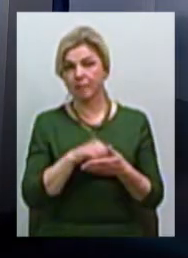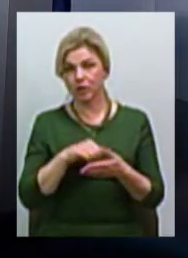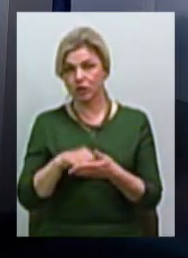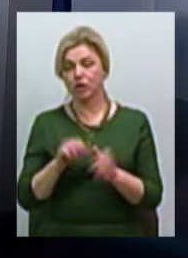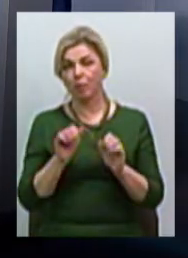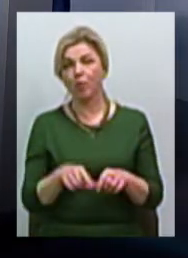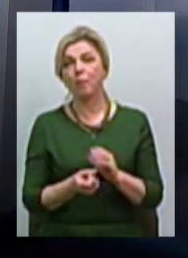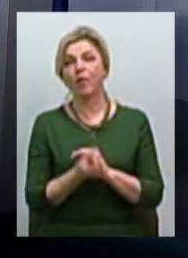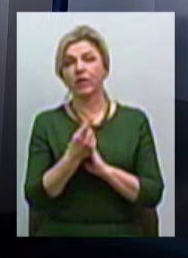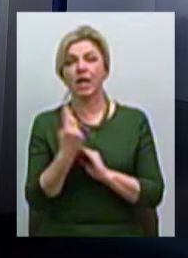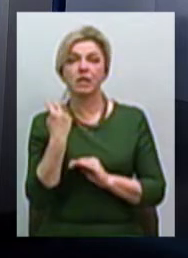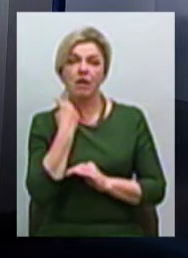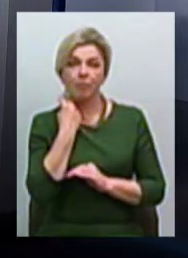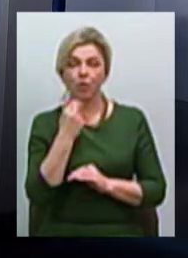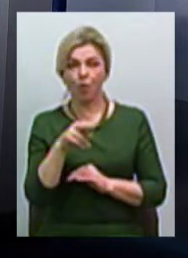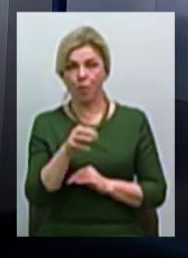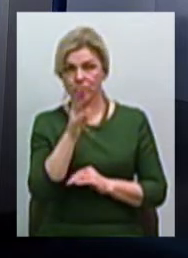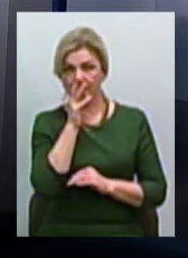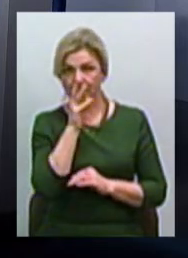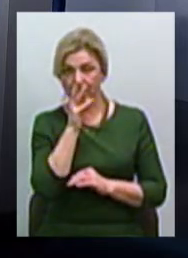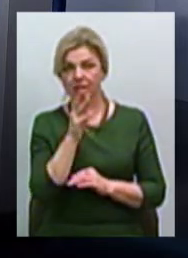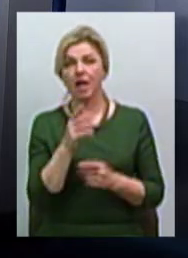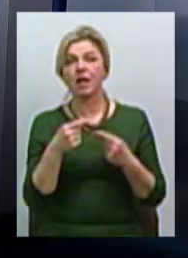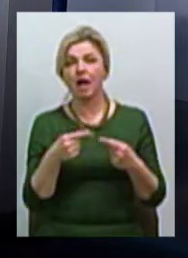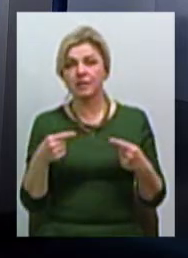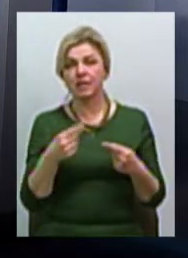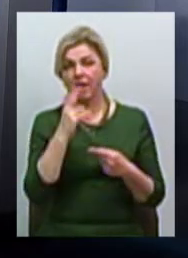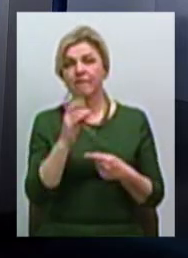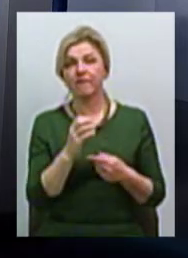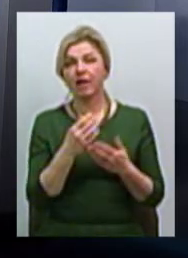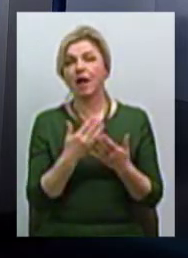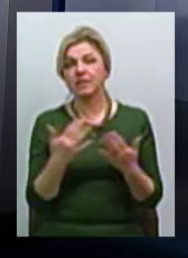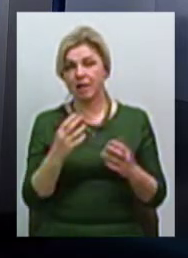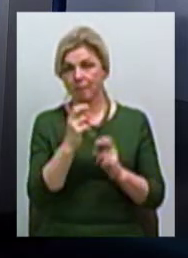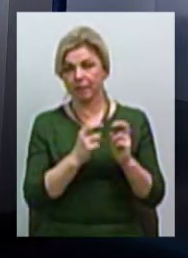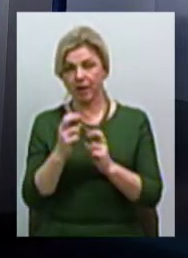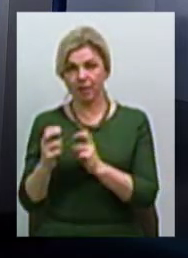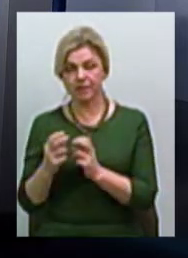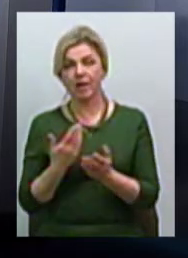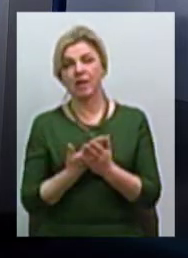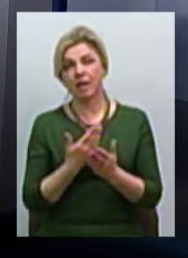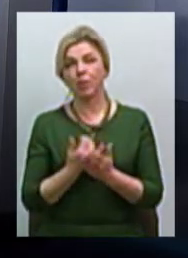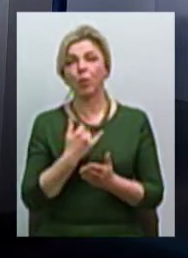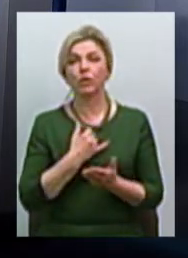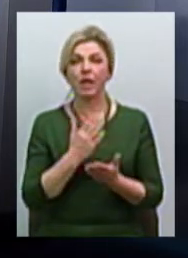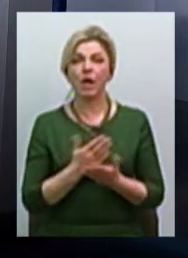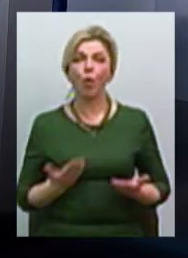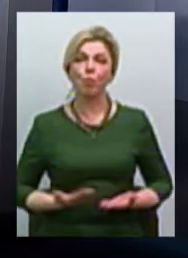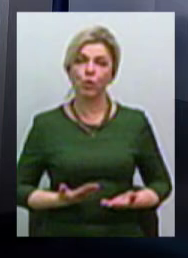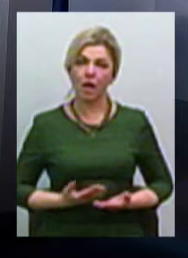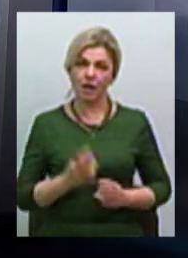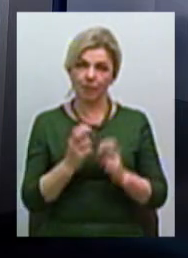виникнути заборгованості за виплати заробітної оплати на різних видах, скажімо так, підприємств. У нас існують і комунальні